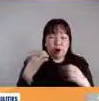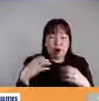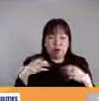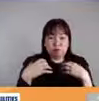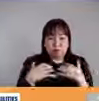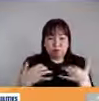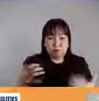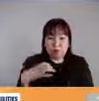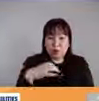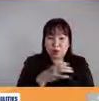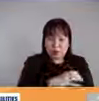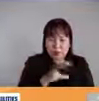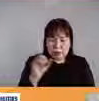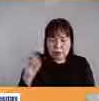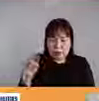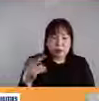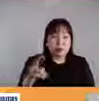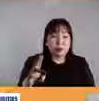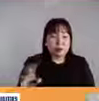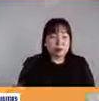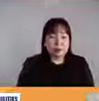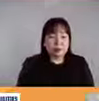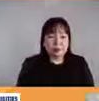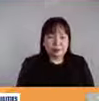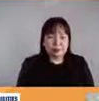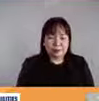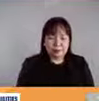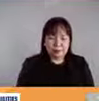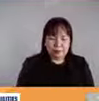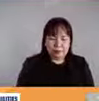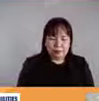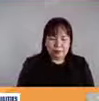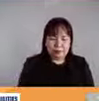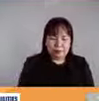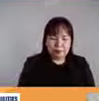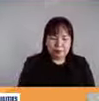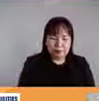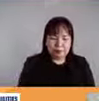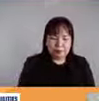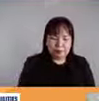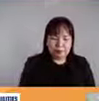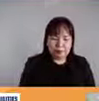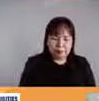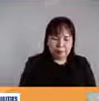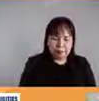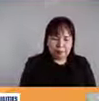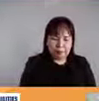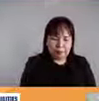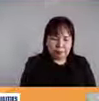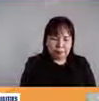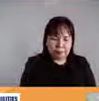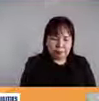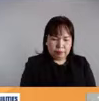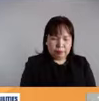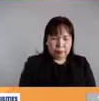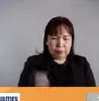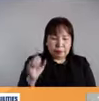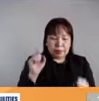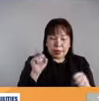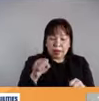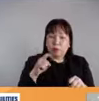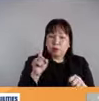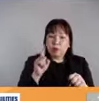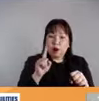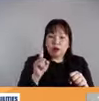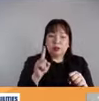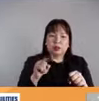isa sa magandang development sa congress meron tayong special committee on persons